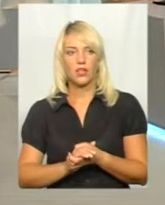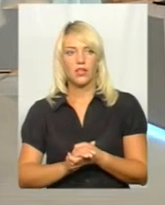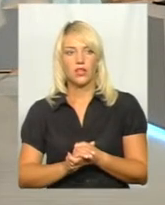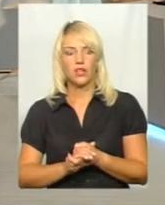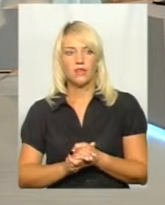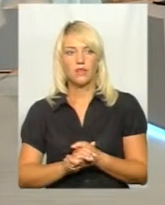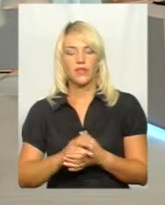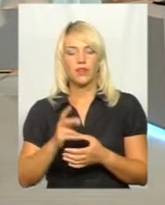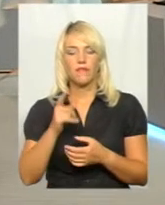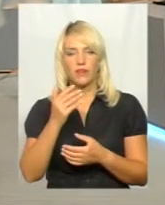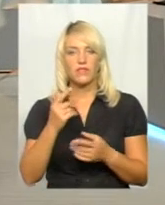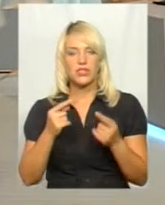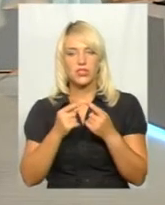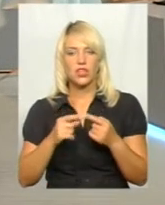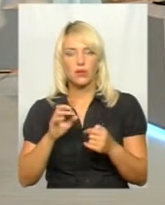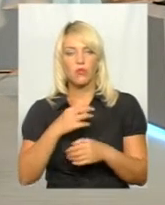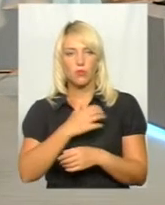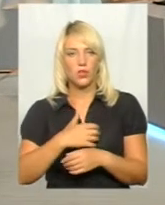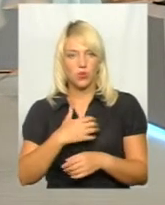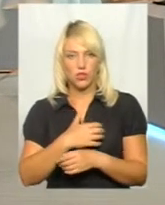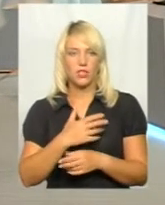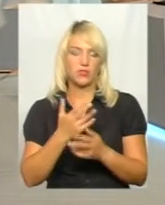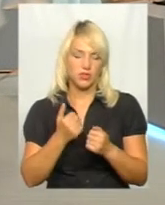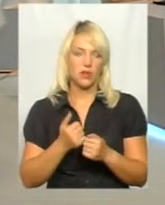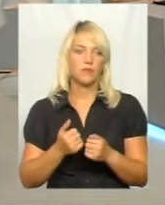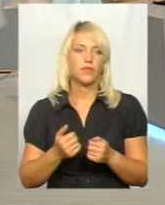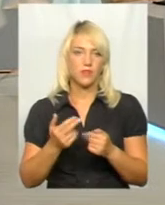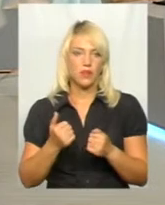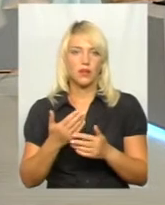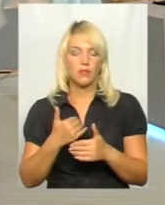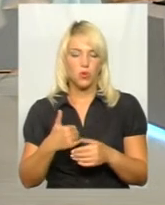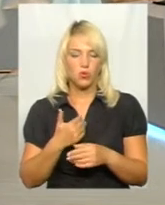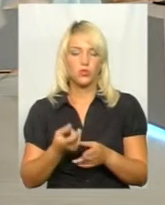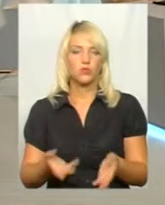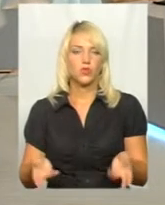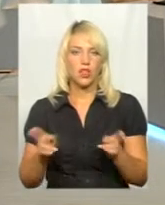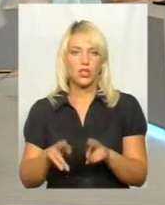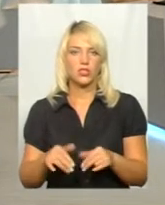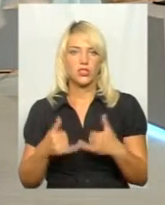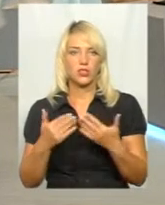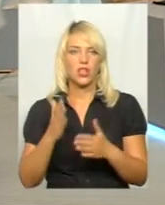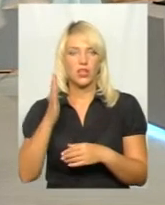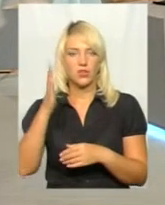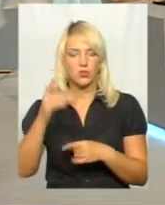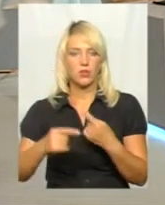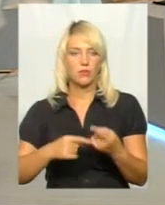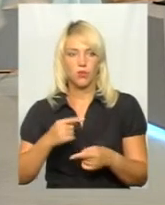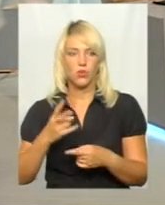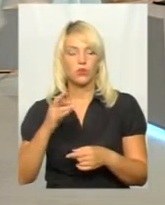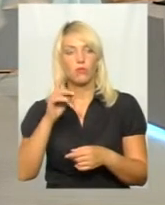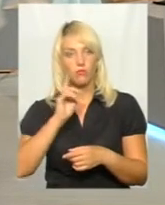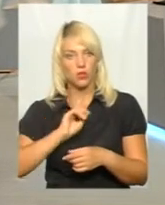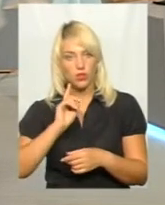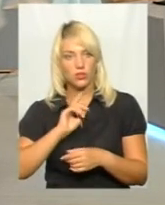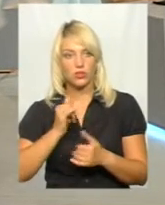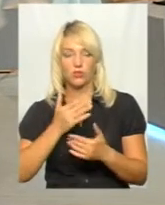пріоритетності? визначаємо пріоритетності. Ми їх хочемо залишити для наступних поколінь, але поки що